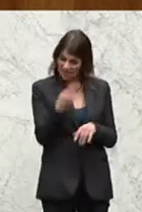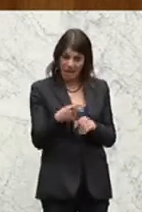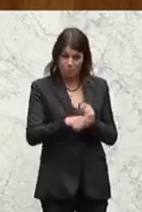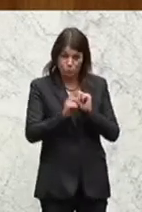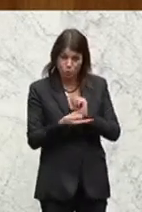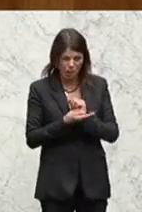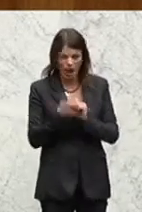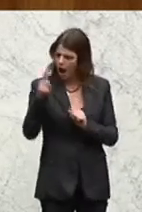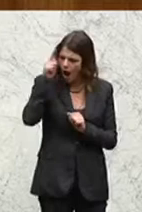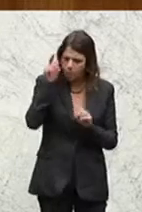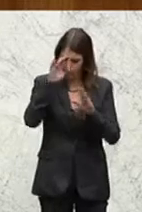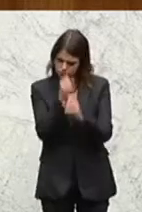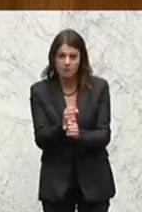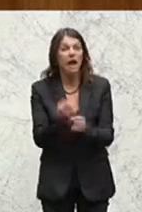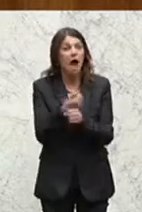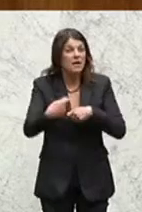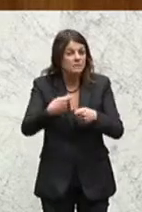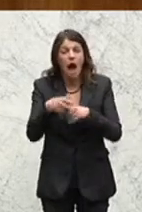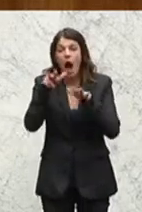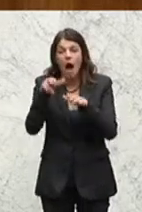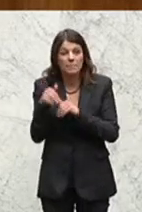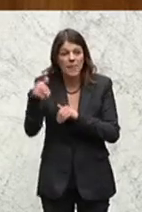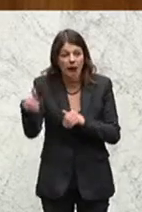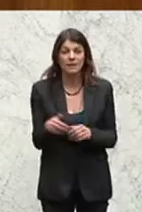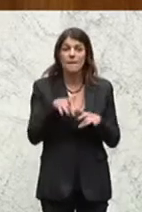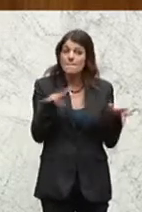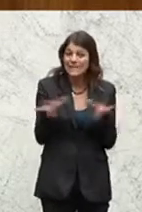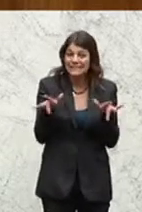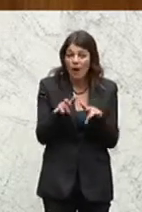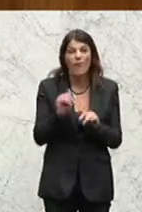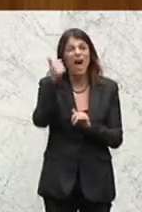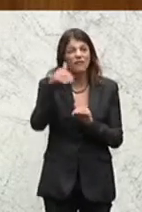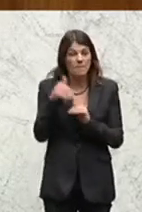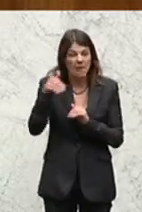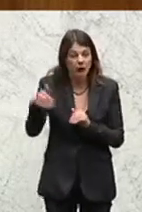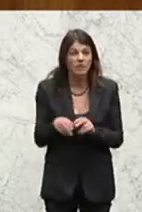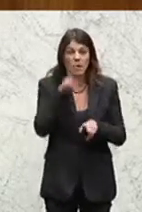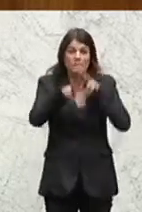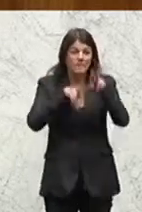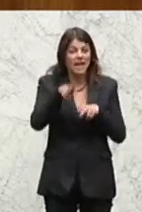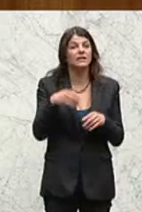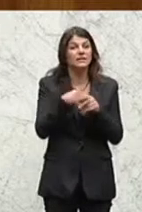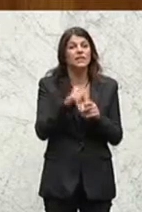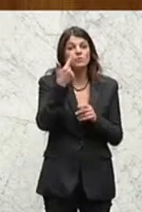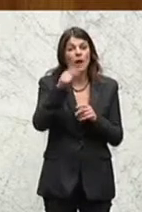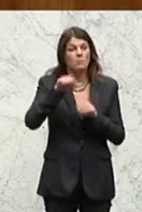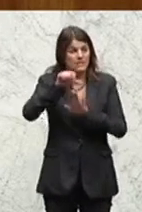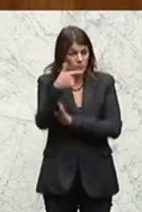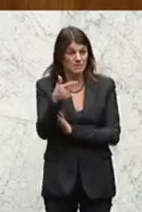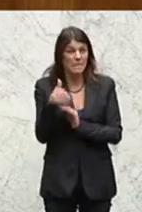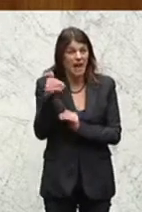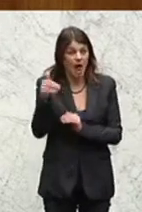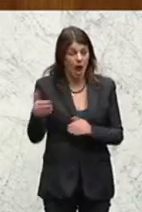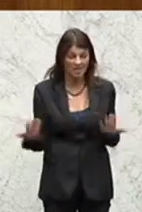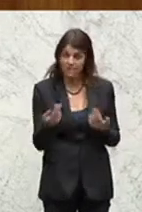Arbeitsmarkt mit 8 Milliarden. Pensionen mit 11 Milliarden. Pflege mit 2,76 Milliarden. Das